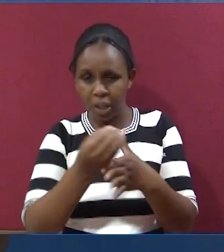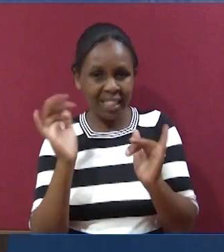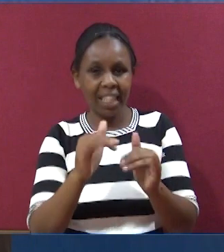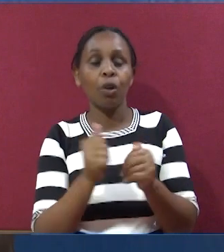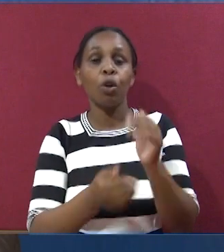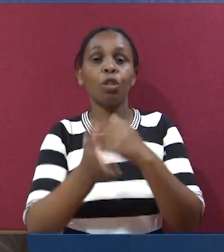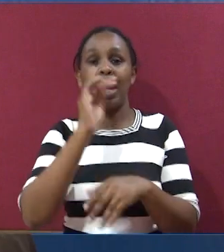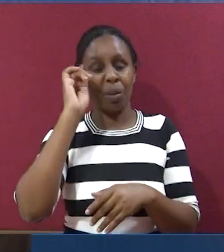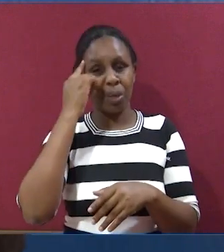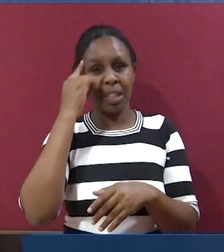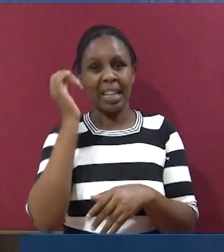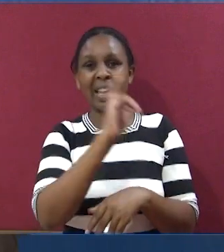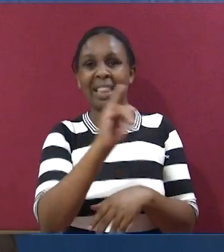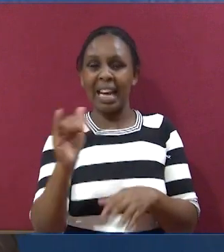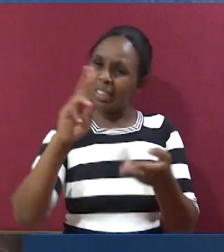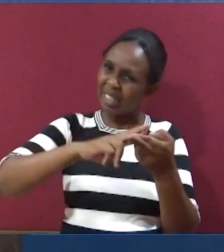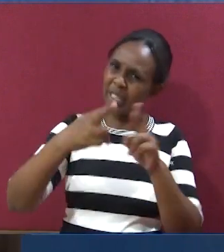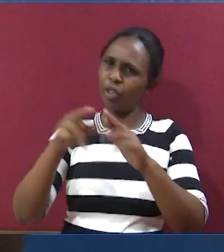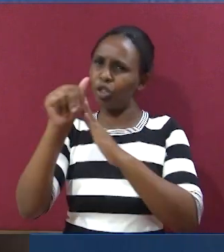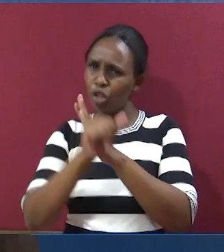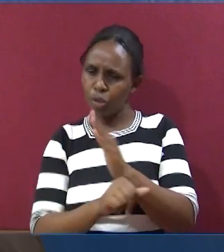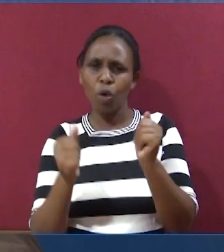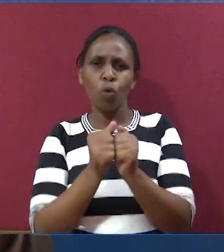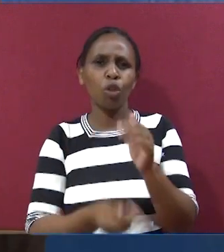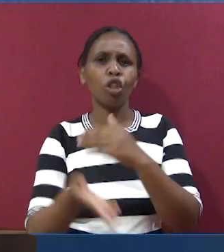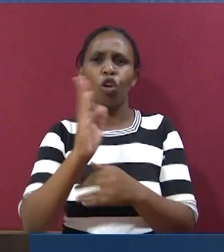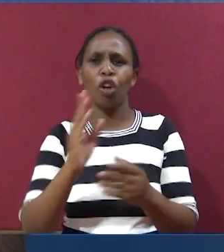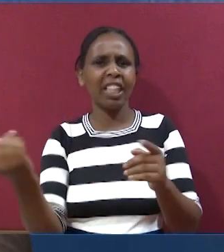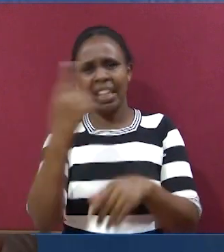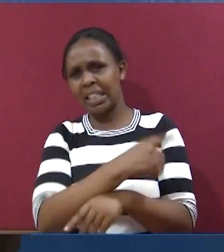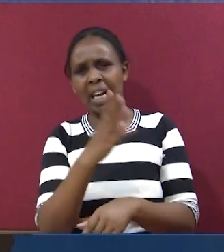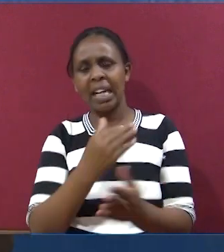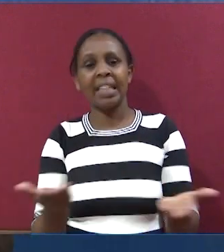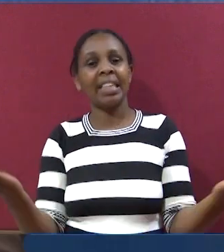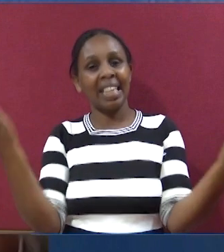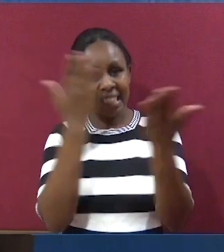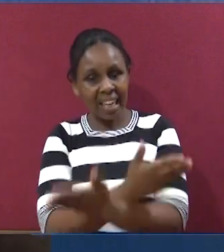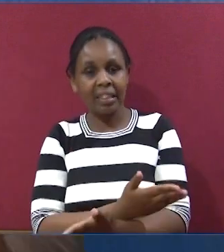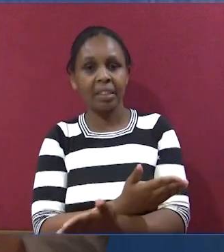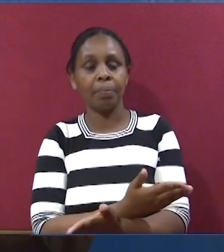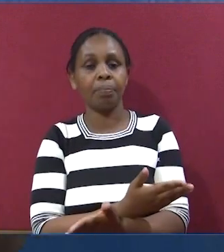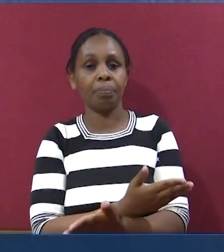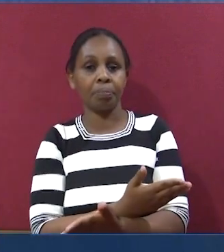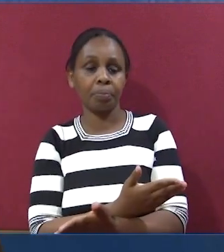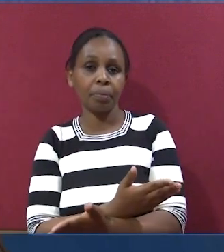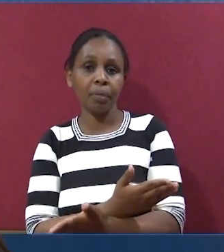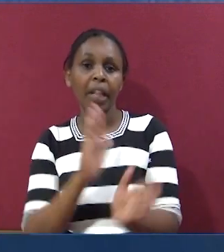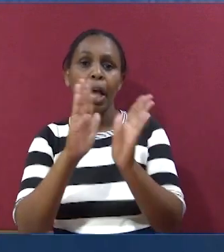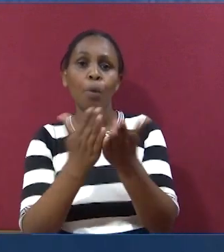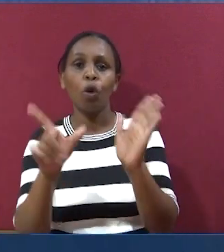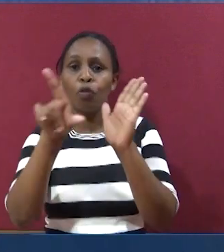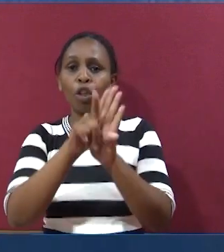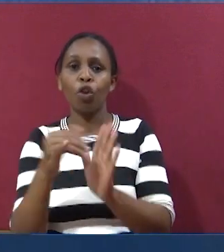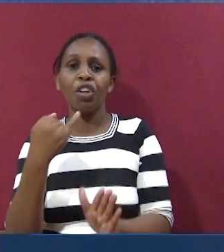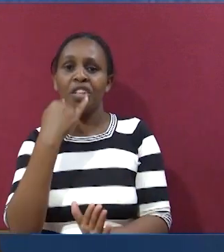tutatafakari yale maneno, ama ule usia wa mungu, mchana na usiku. The book of the law is the only Bible.